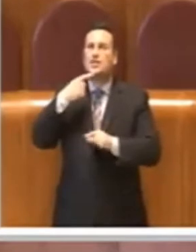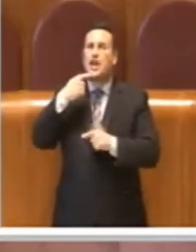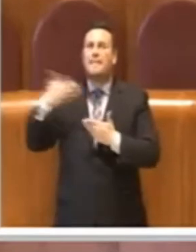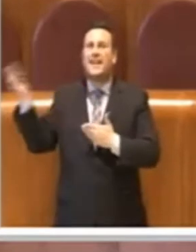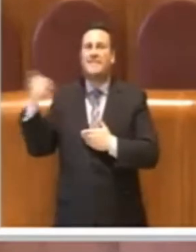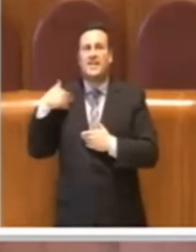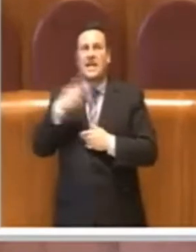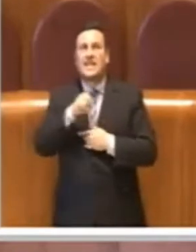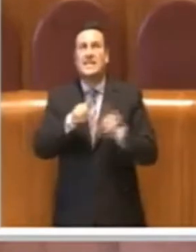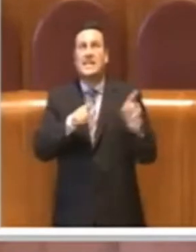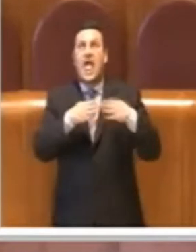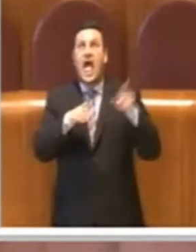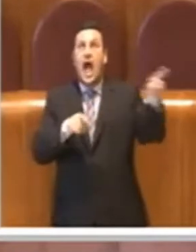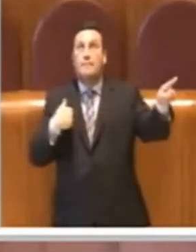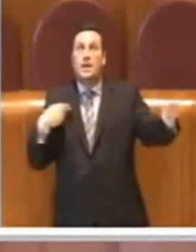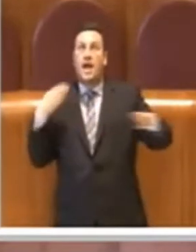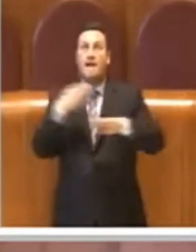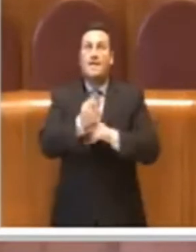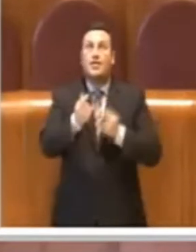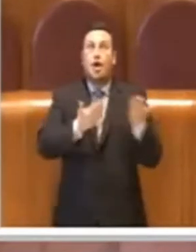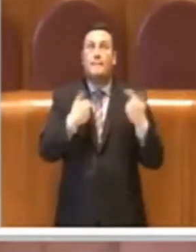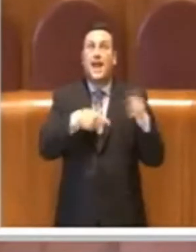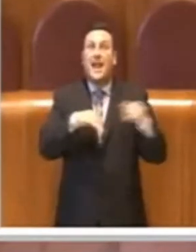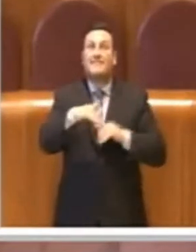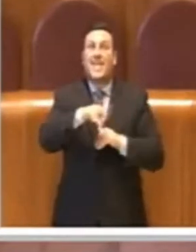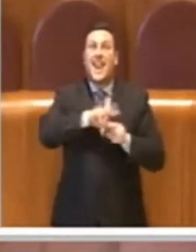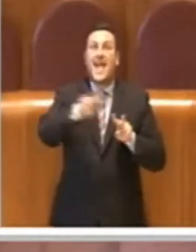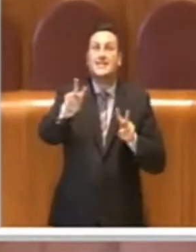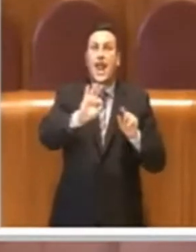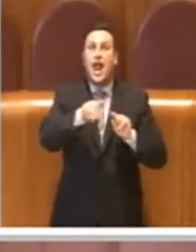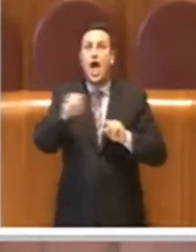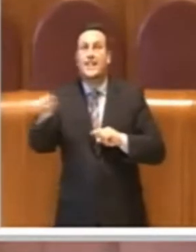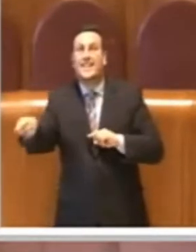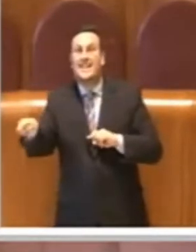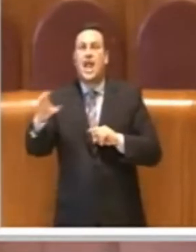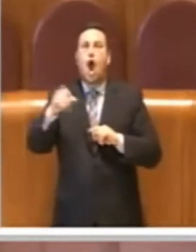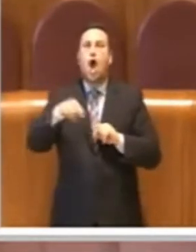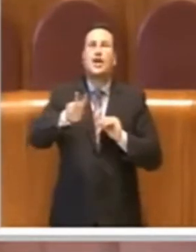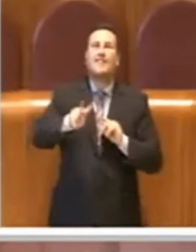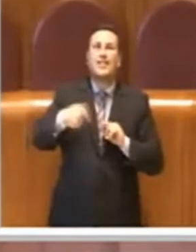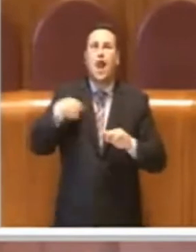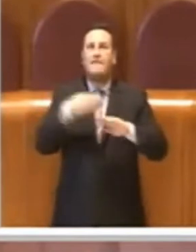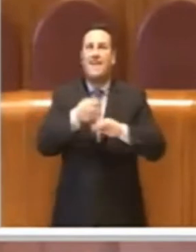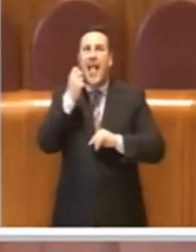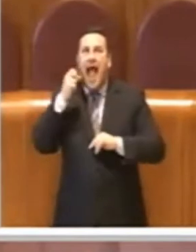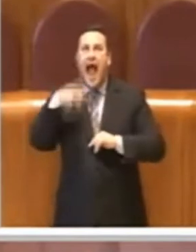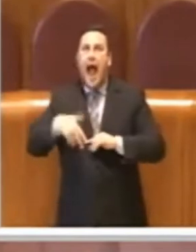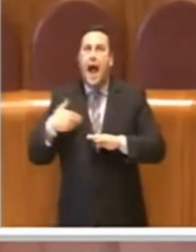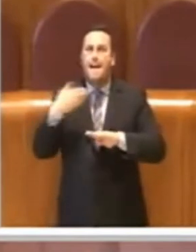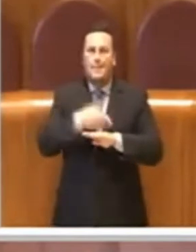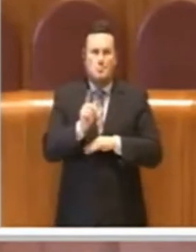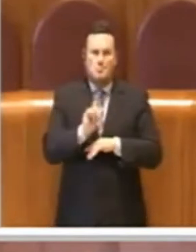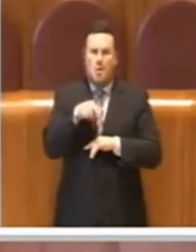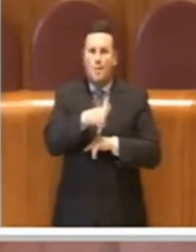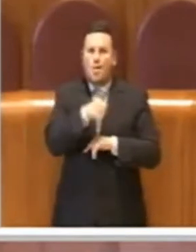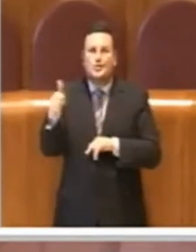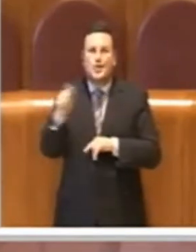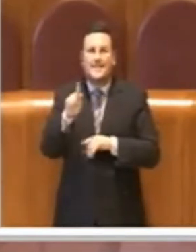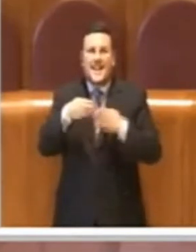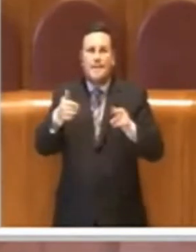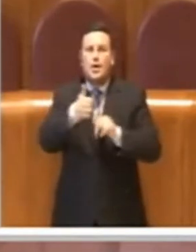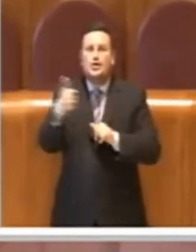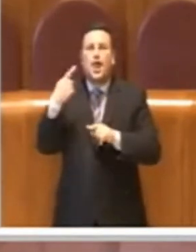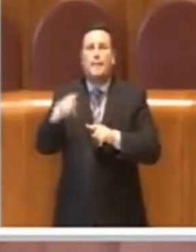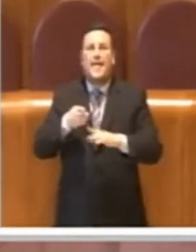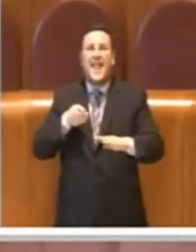acquisti a Via Nazionale, piuttosto che a Via del Tritone, piuttosto che a Corso Vittorio, ma è solamente traffico di attraversamento, il che è anche intuitivo